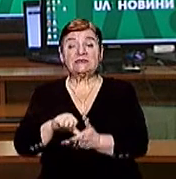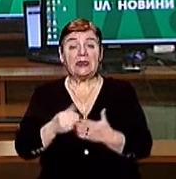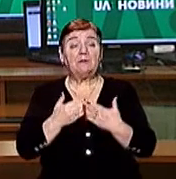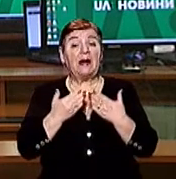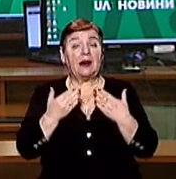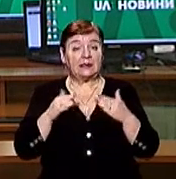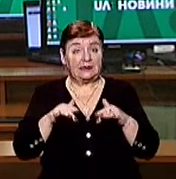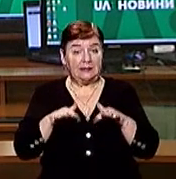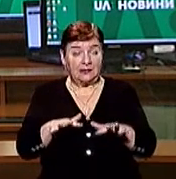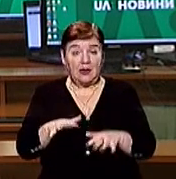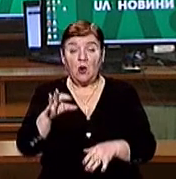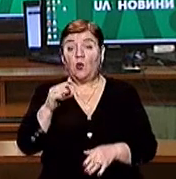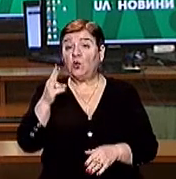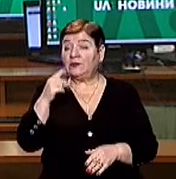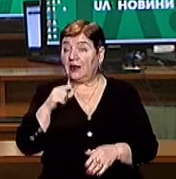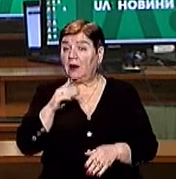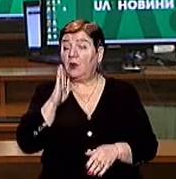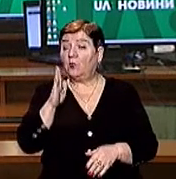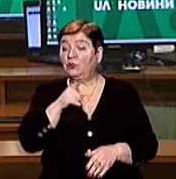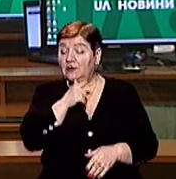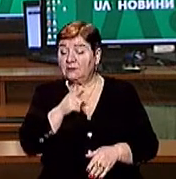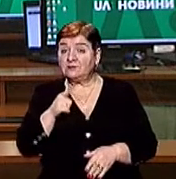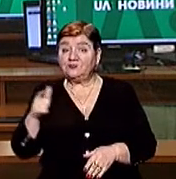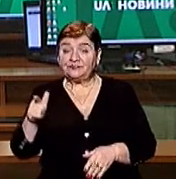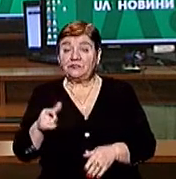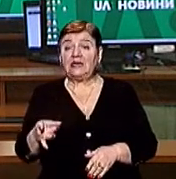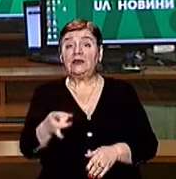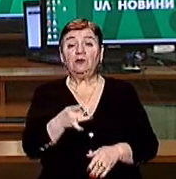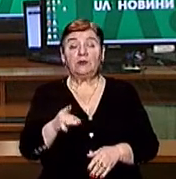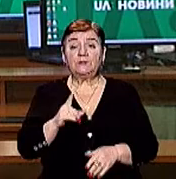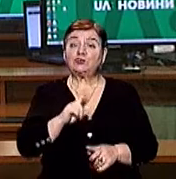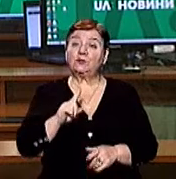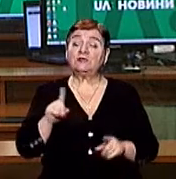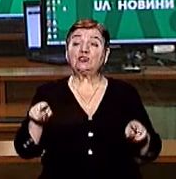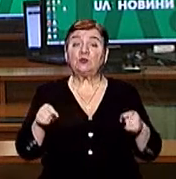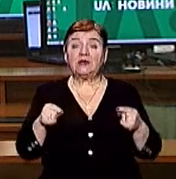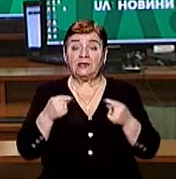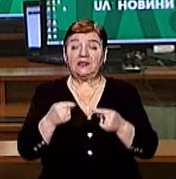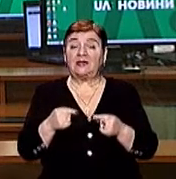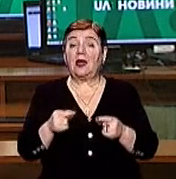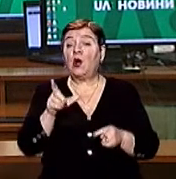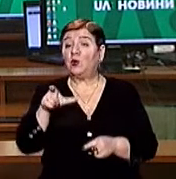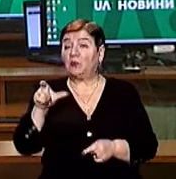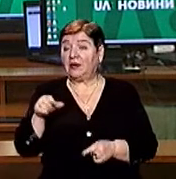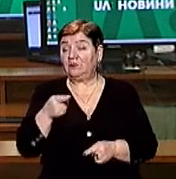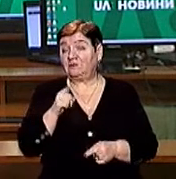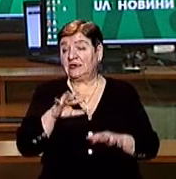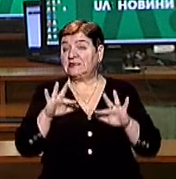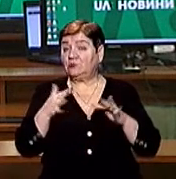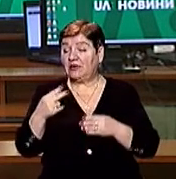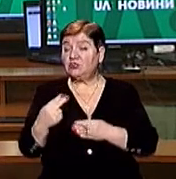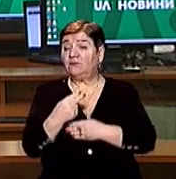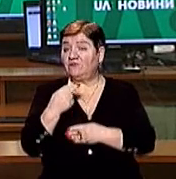акції на зібрання в ОДА Також наразі тривають консультації з Мінрегіоном, аби створити громаду з центром у Бедевлі Ситуацію